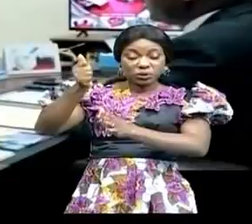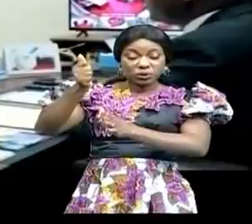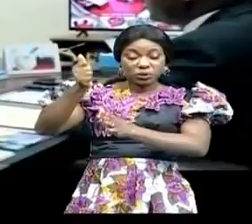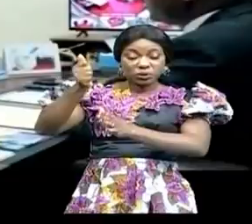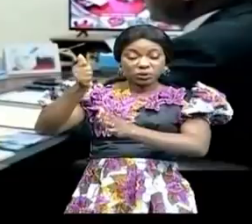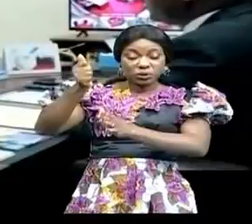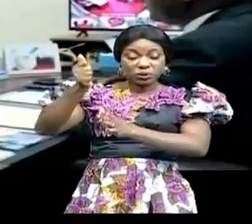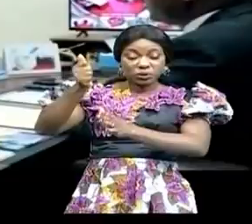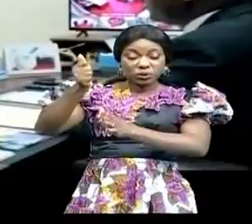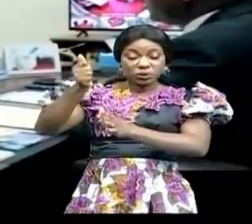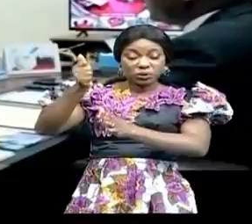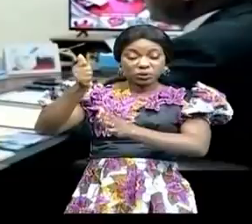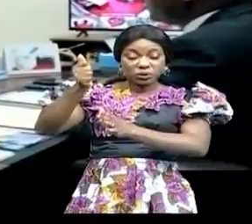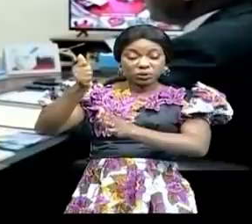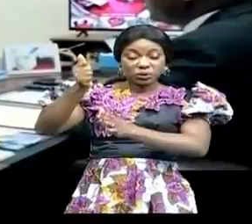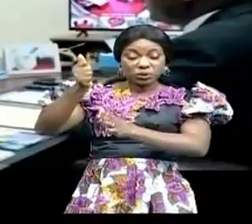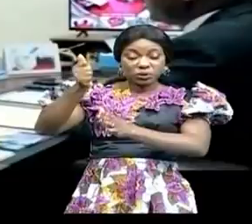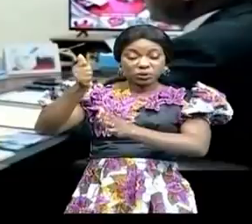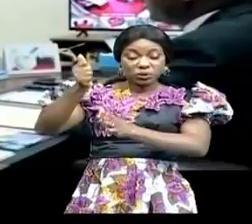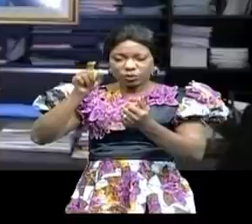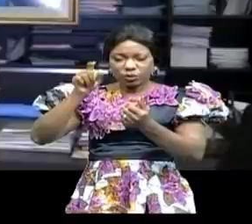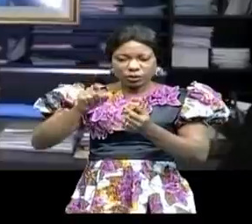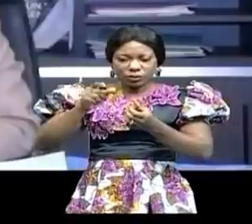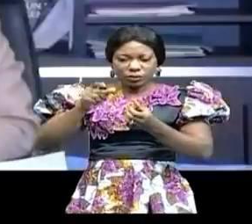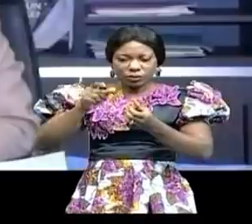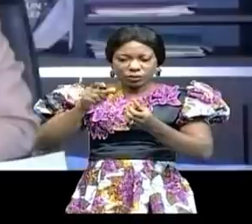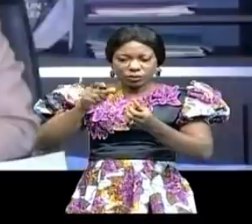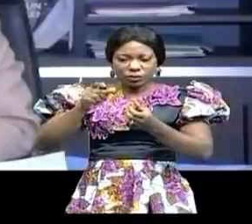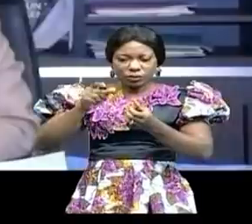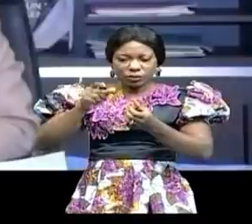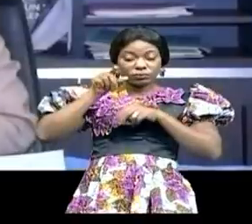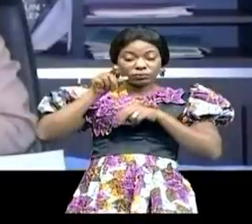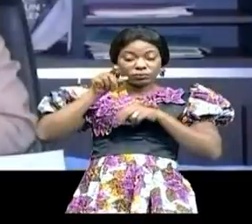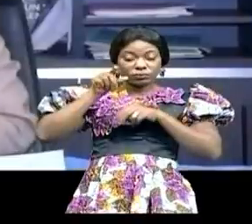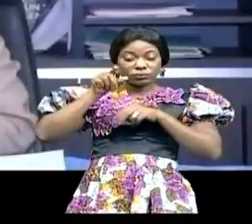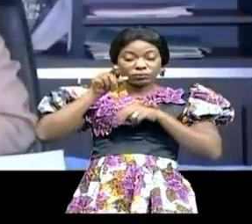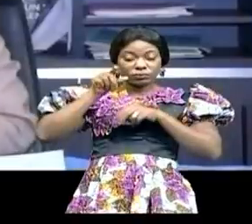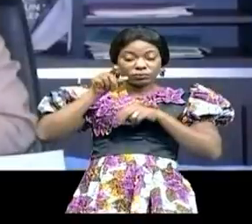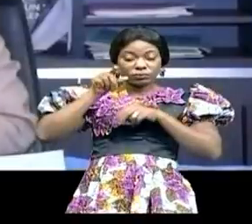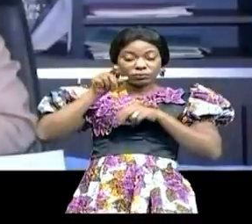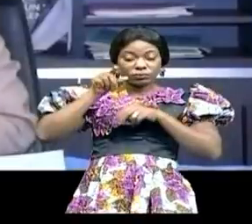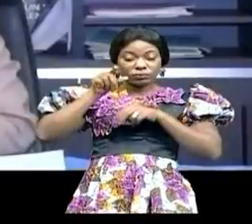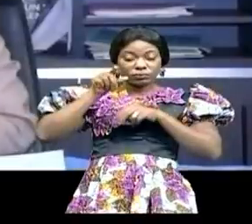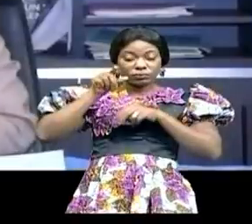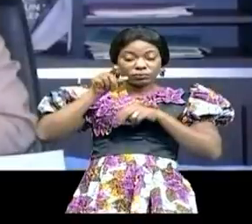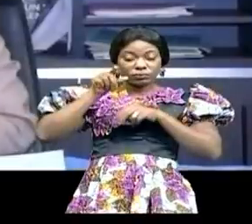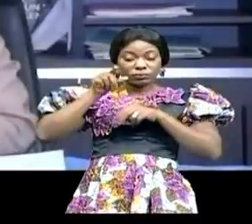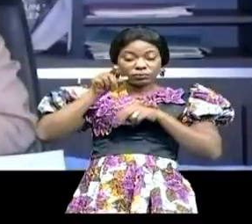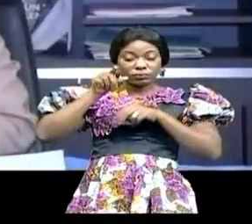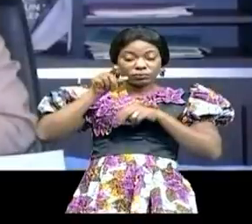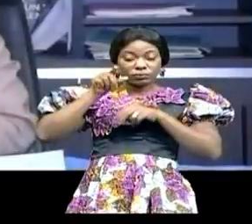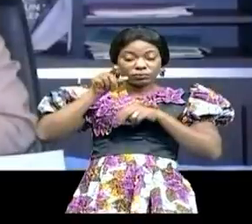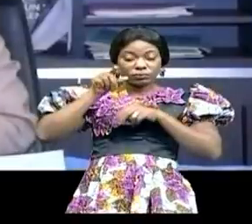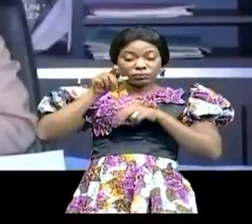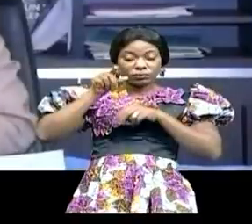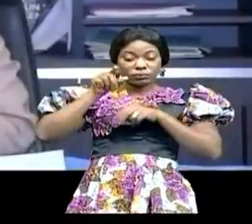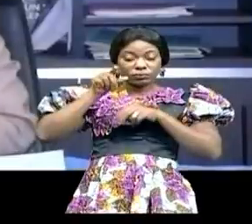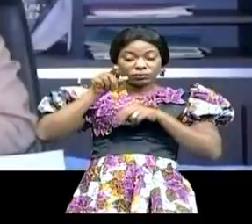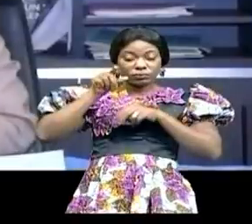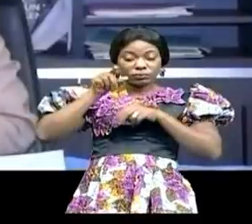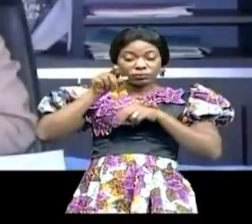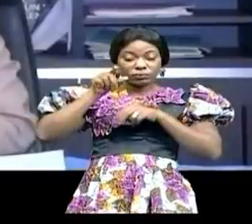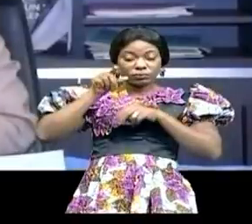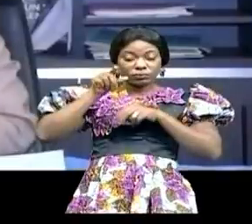il a recommandé la vigilance absolue afin de poursuivre la sensibilisation invitant la population à observer